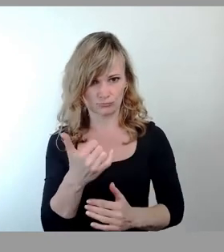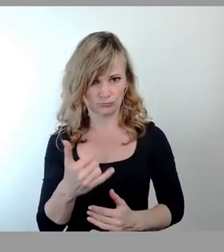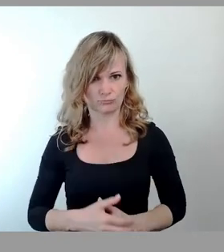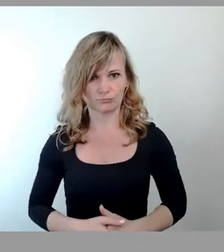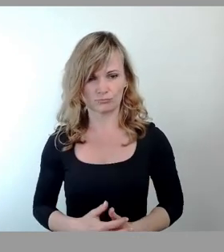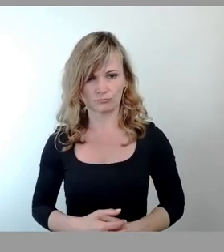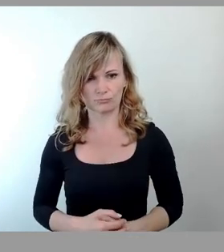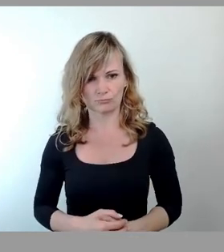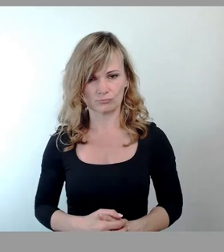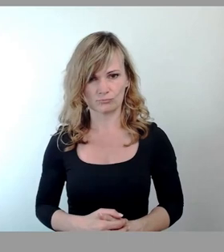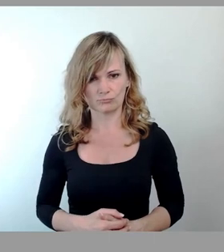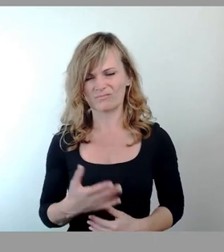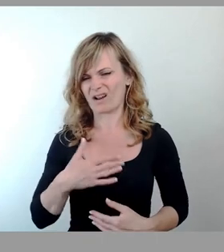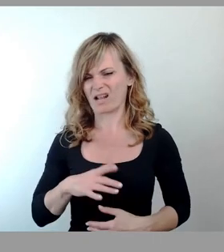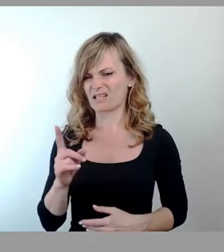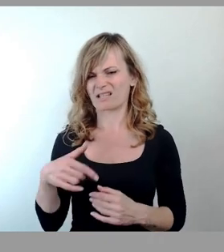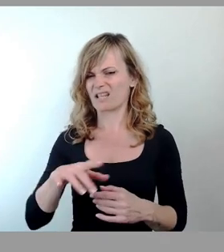Das echt unangenehm hier vorne.